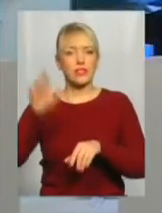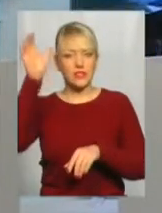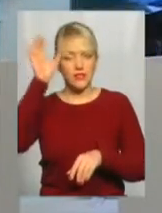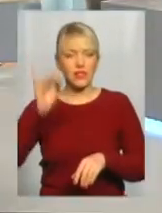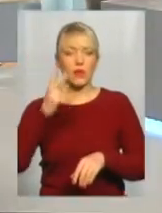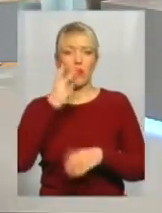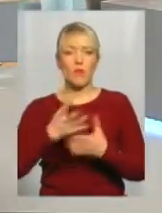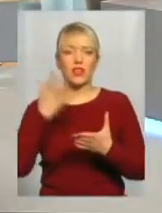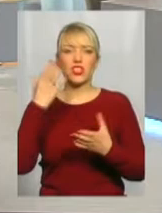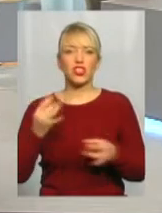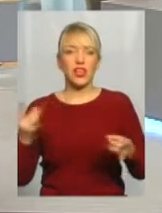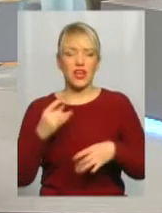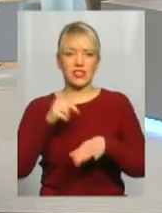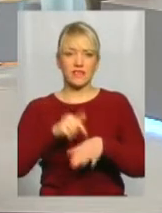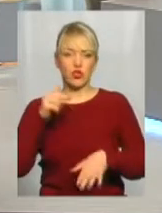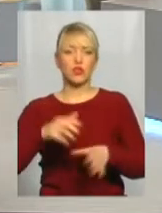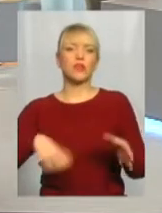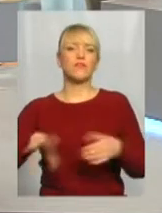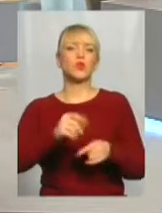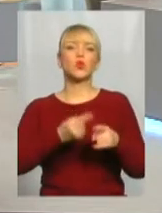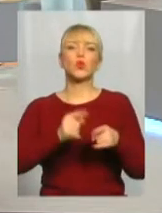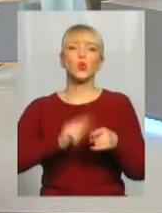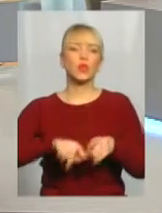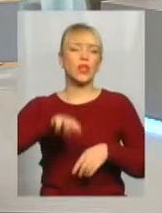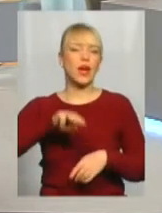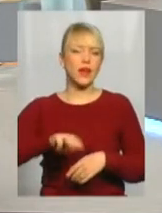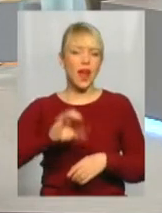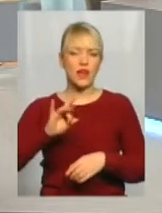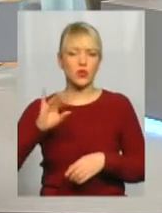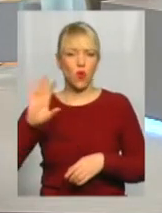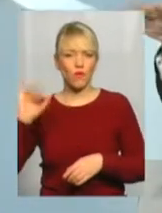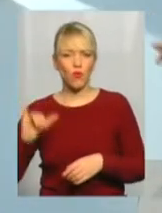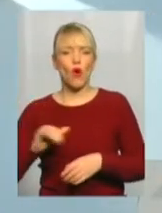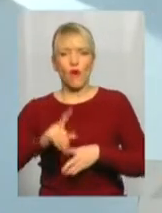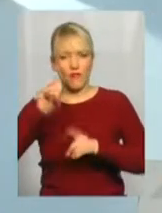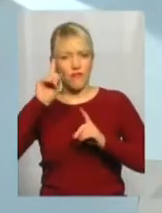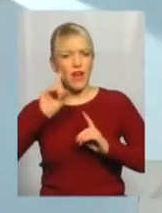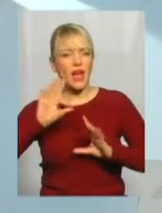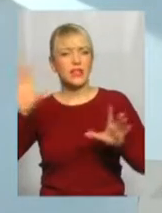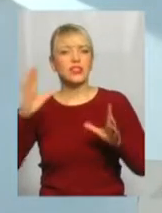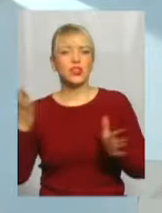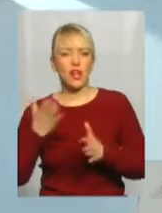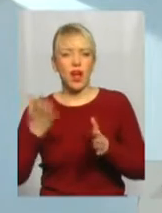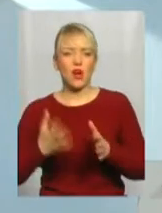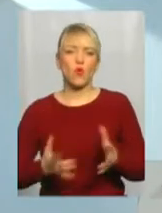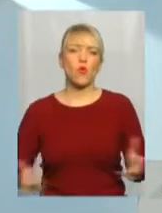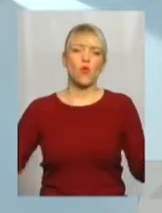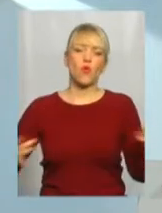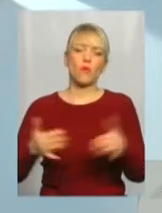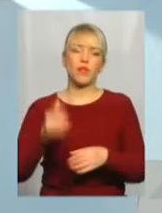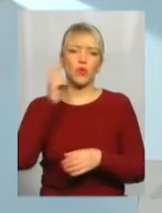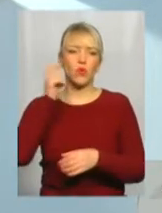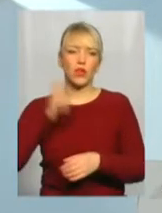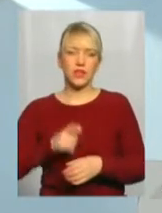ще раз відчуєте, всю ту Тарасову велич, яка охопила українців і неукраїнців